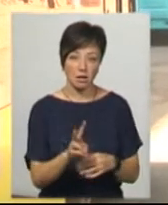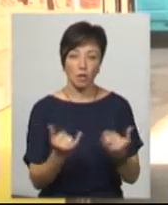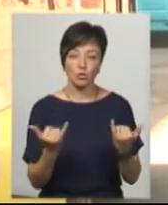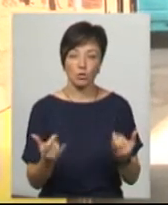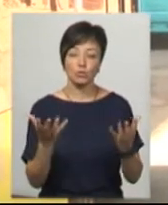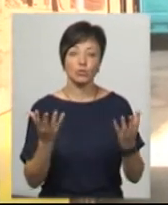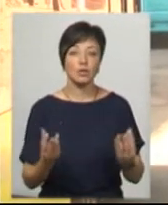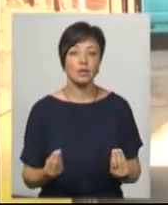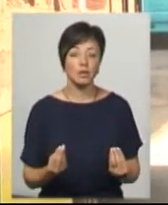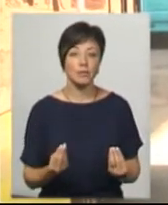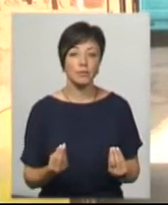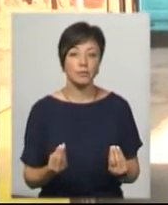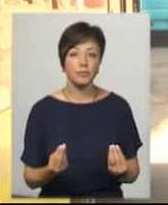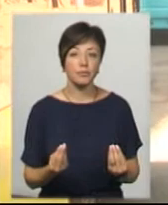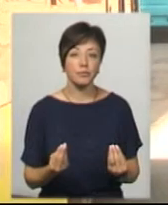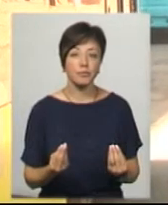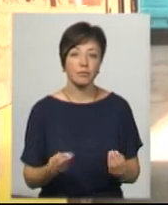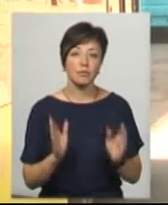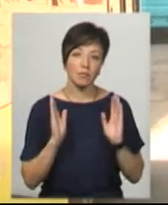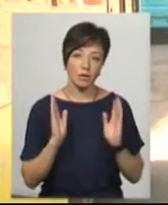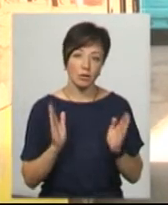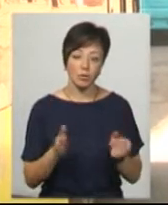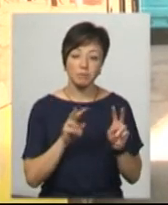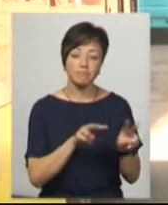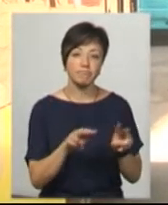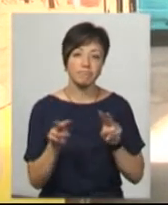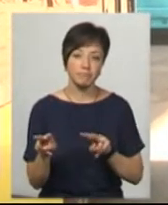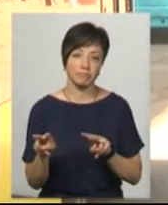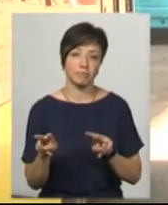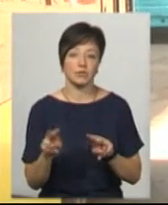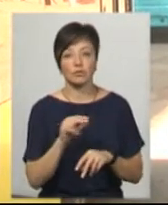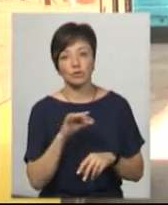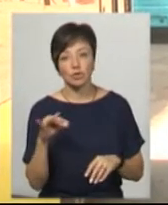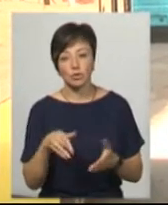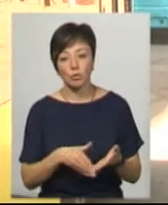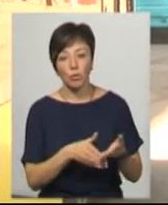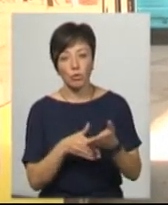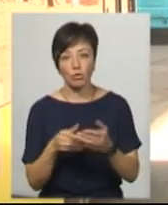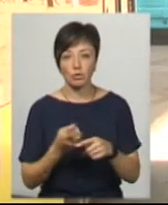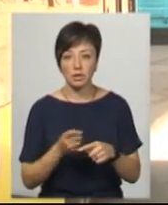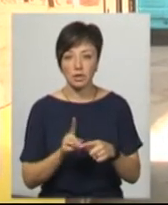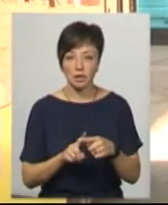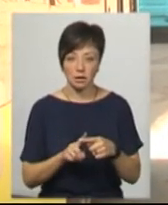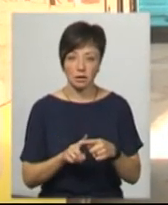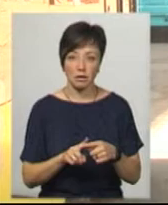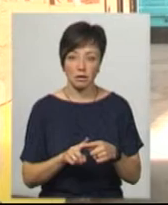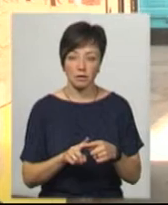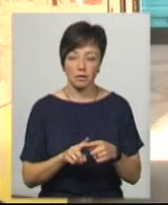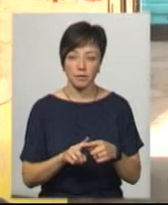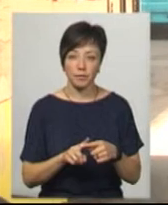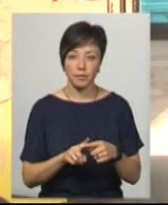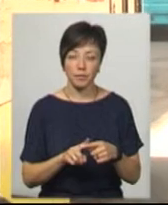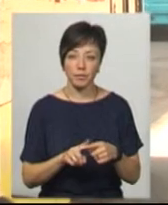сьогоднішній день будемо спостерігати, чи допоможе це у виході